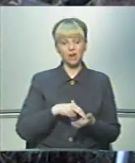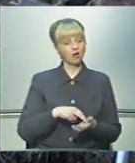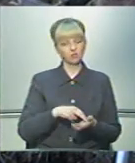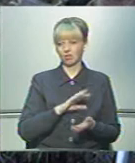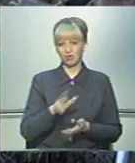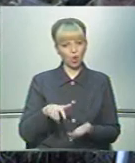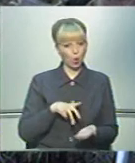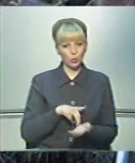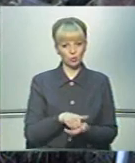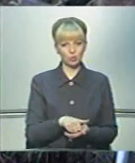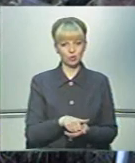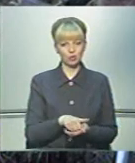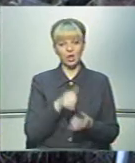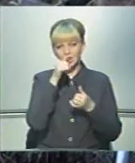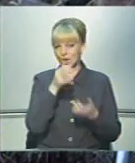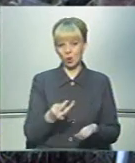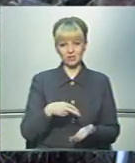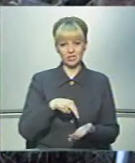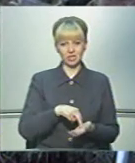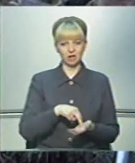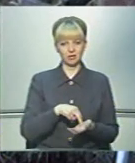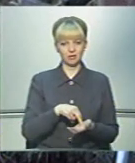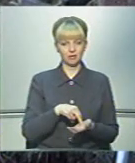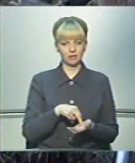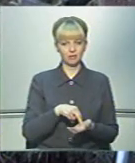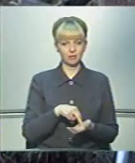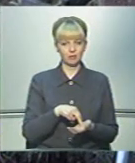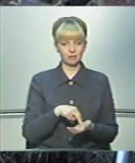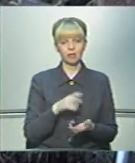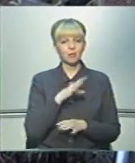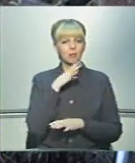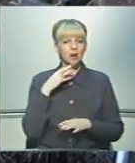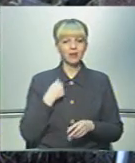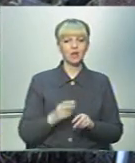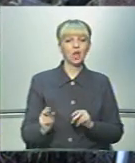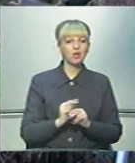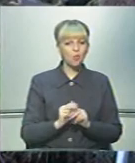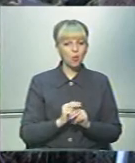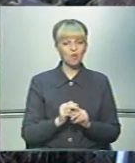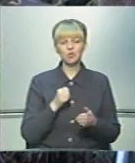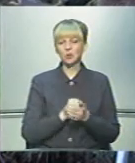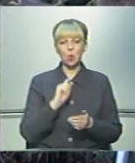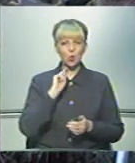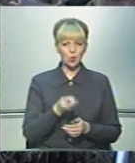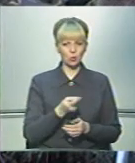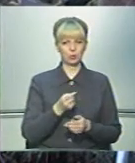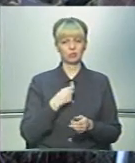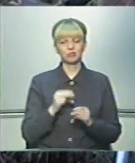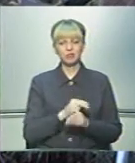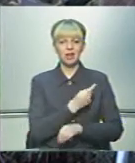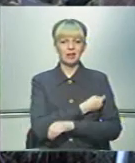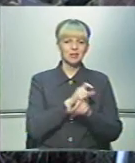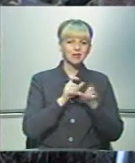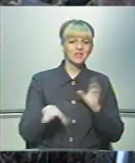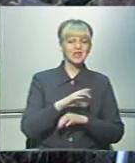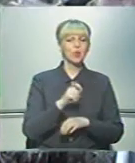хожу. Не могла встати, звестися на ноги. Ну, багато я лікувалася до року часу, лікувалася по лікарнях,